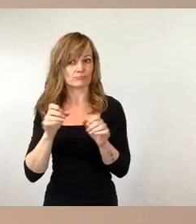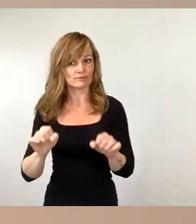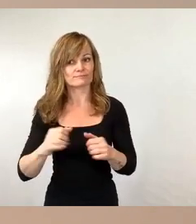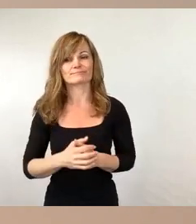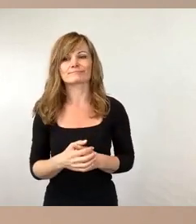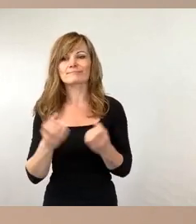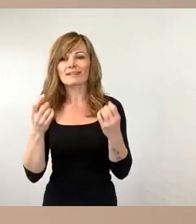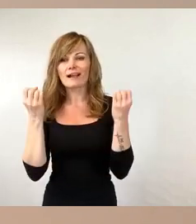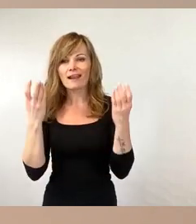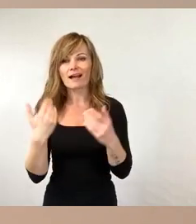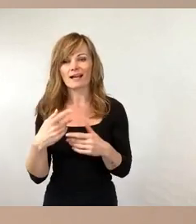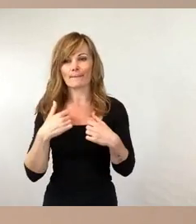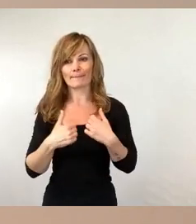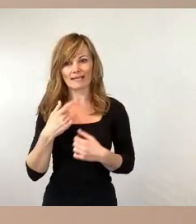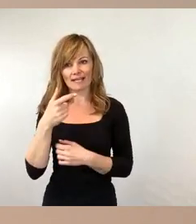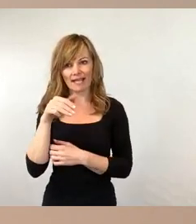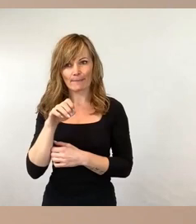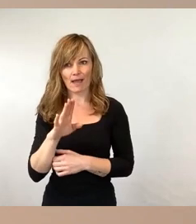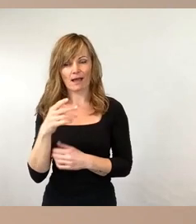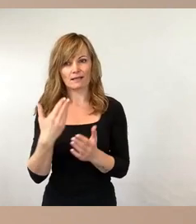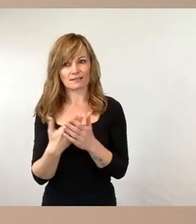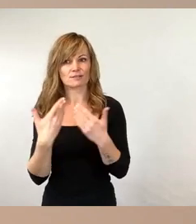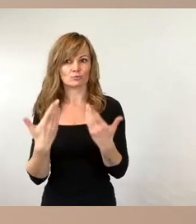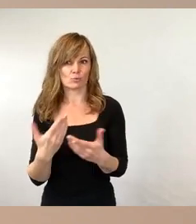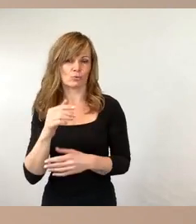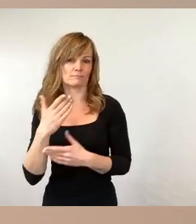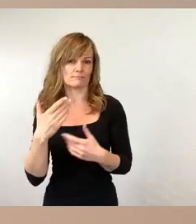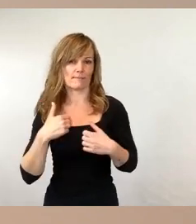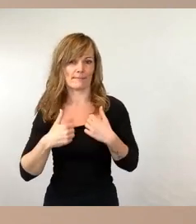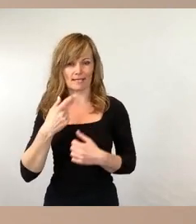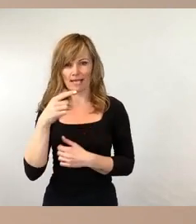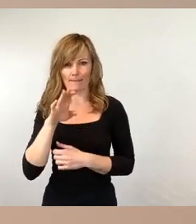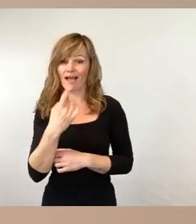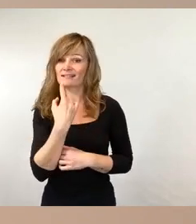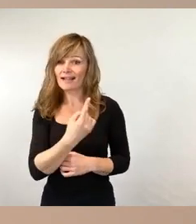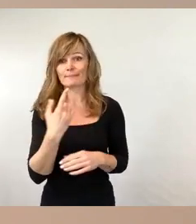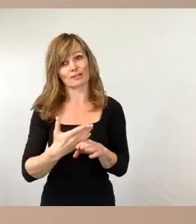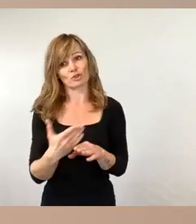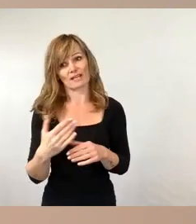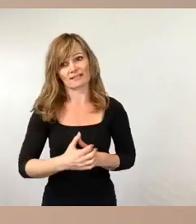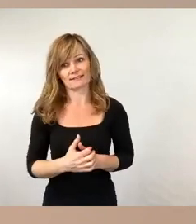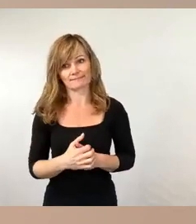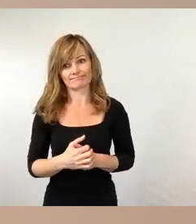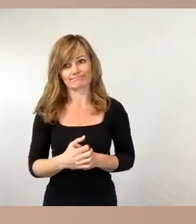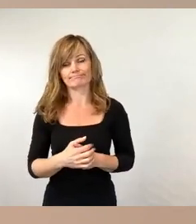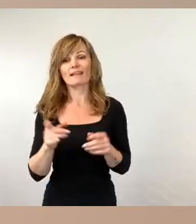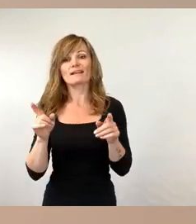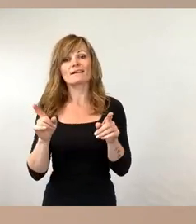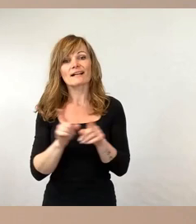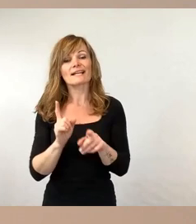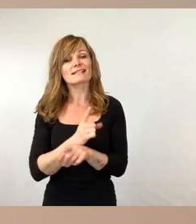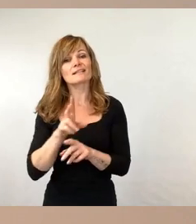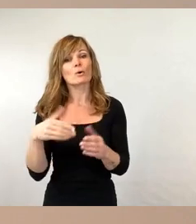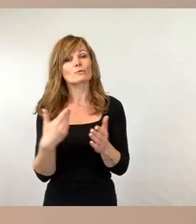GmbH ist Bäder GmbH und entscheidet selber. Und das beantwortet auch gleichzeitig die